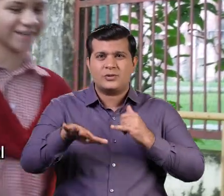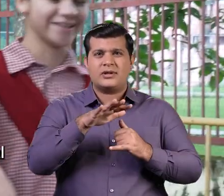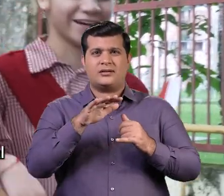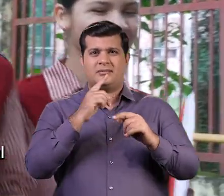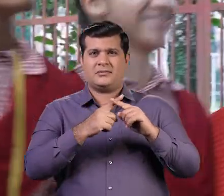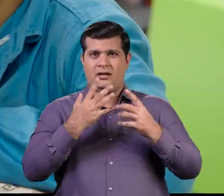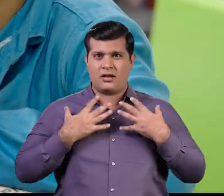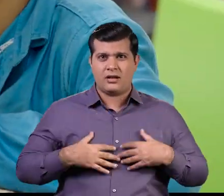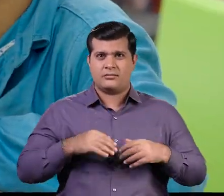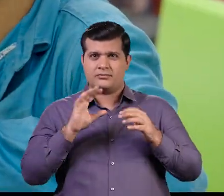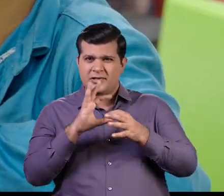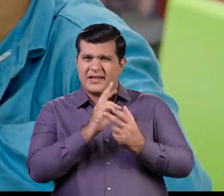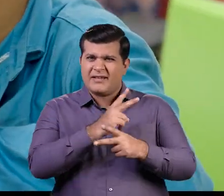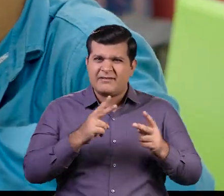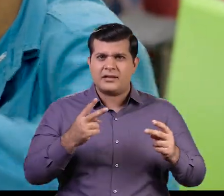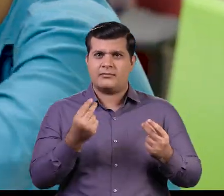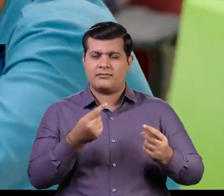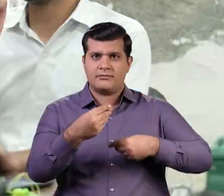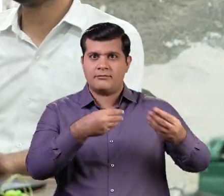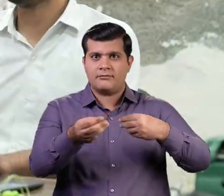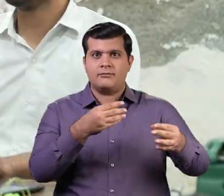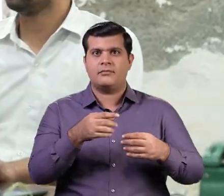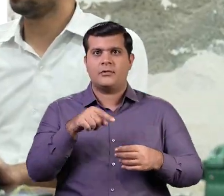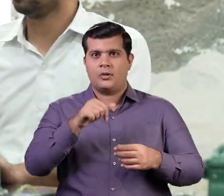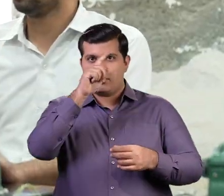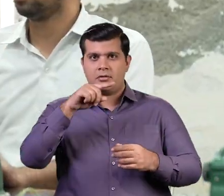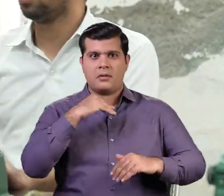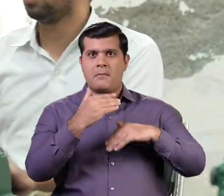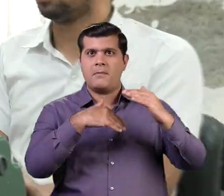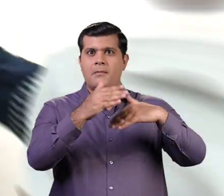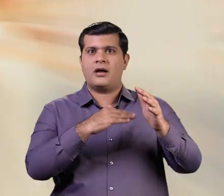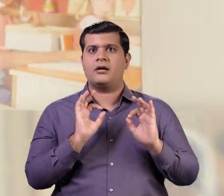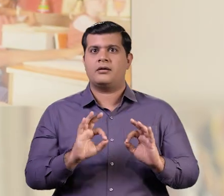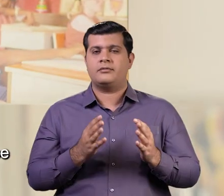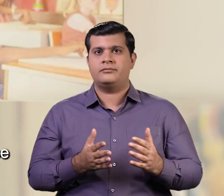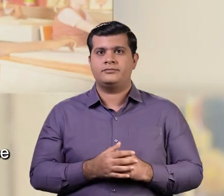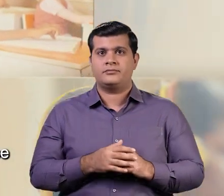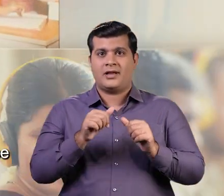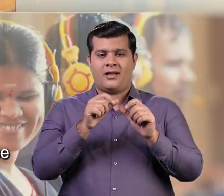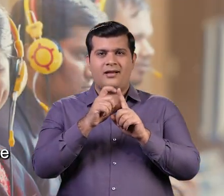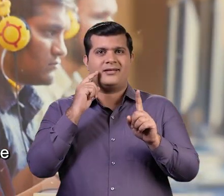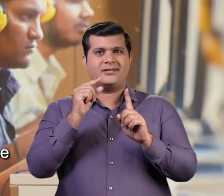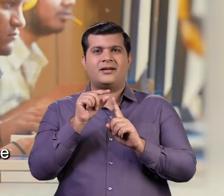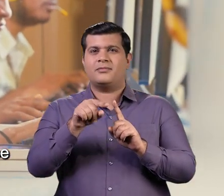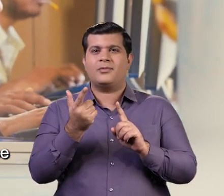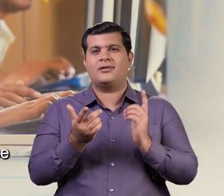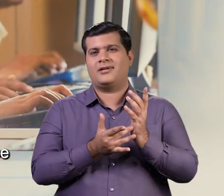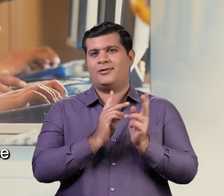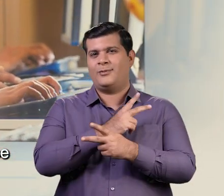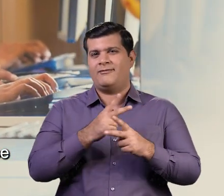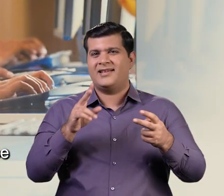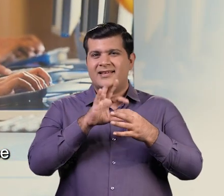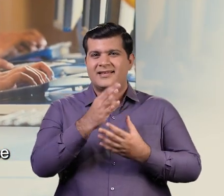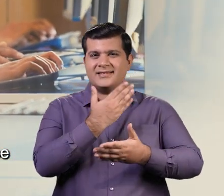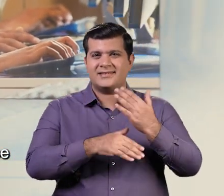शमता को बढ़ा कर उनके आर्थिक विकास की दिशा में युद्धिस्तर पर काम कर रही है एडिप यानि की सहायक यंत्रों